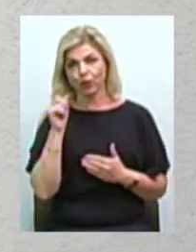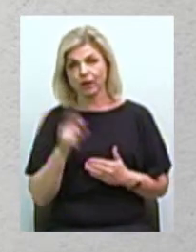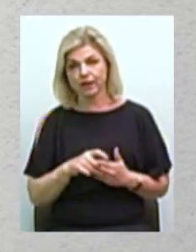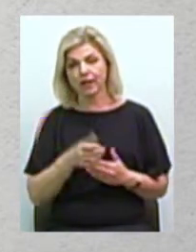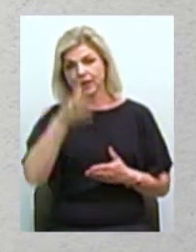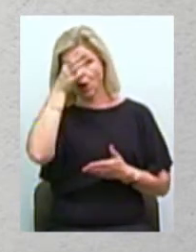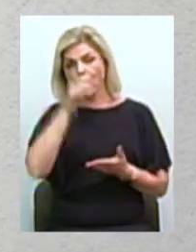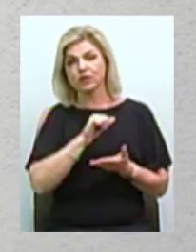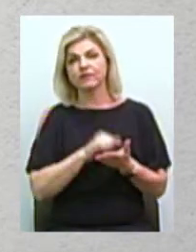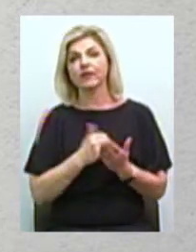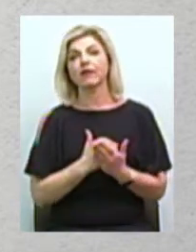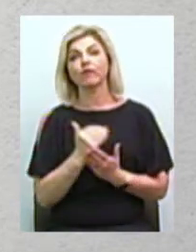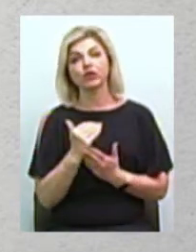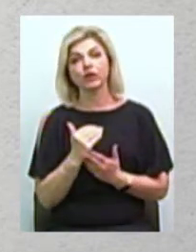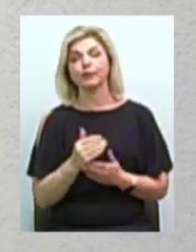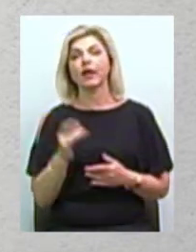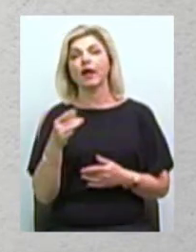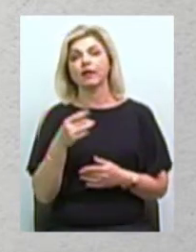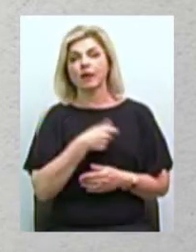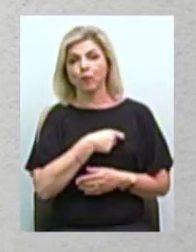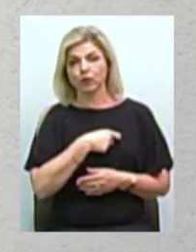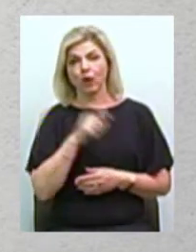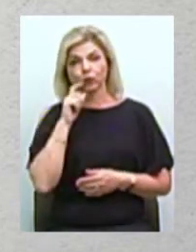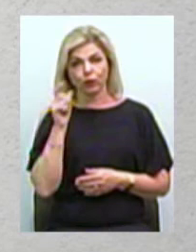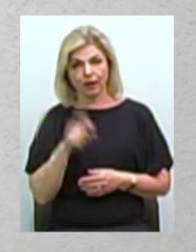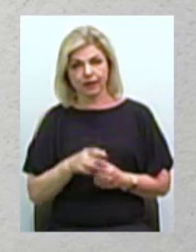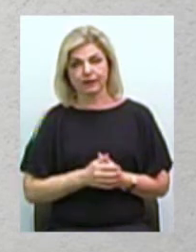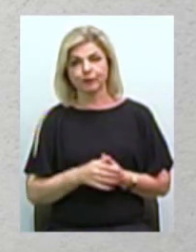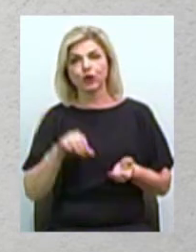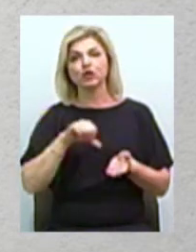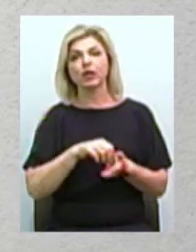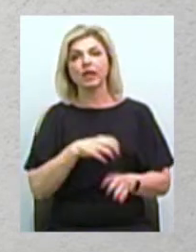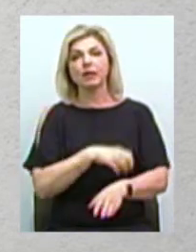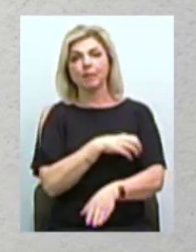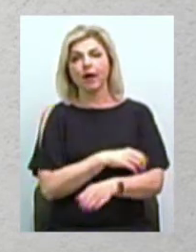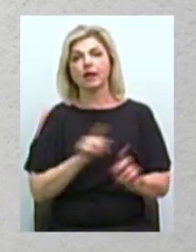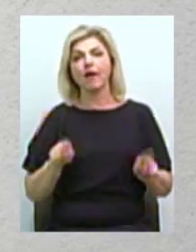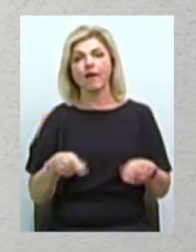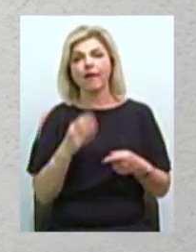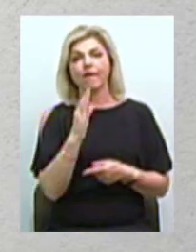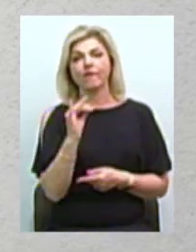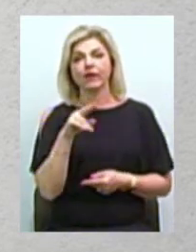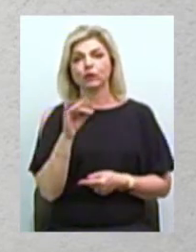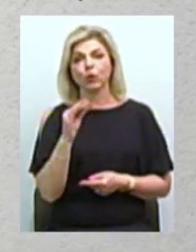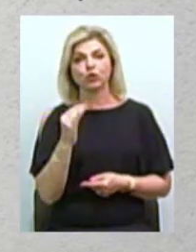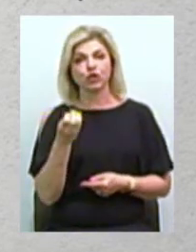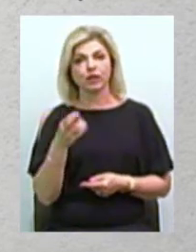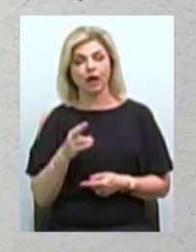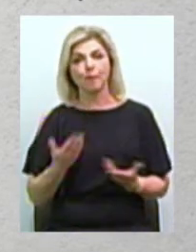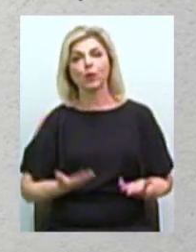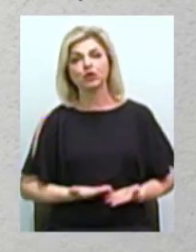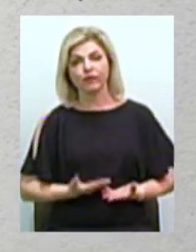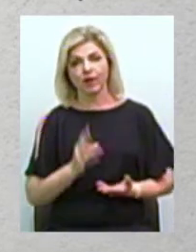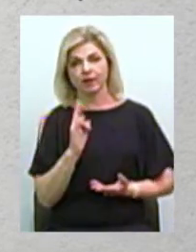Освіта вища Народний депутат України Член партії «Відродження» Проживає в місті Миколаїві